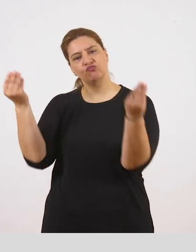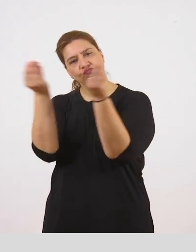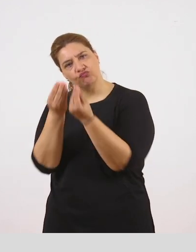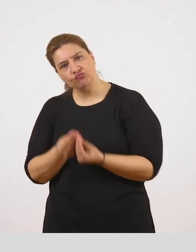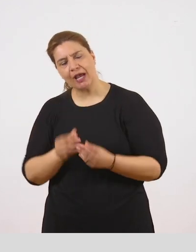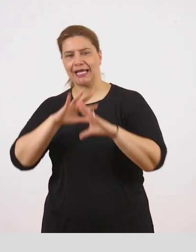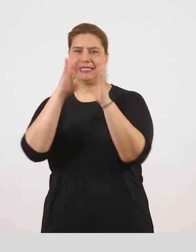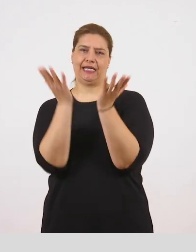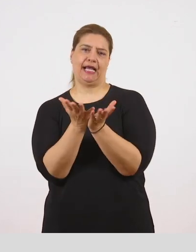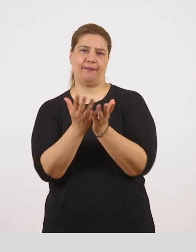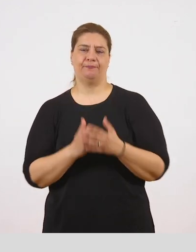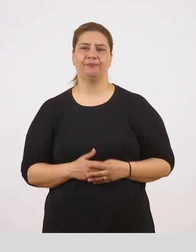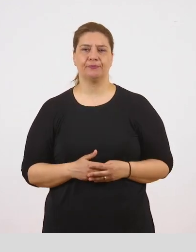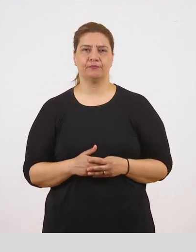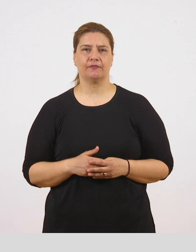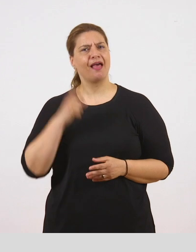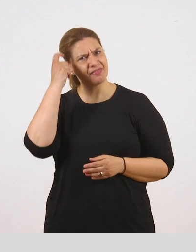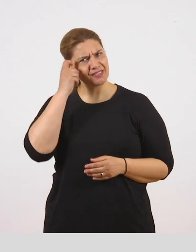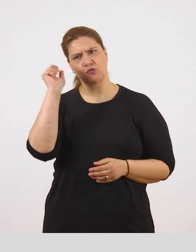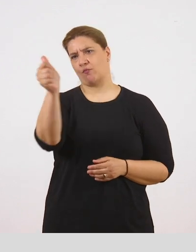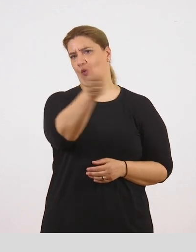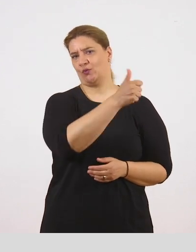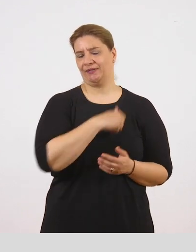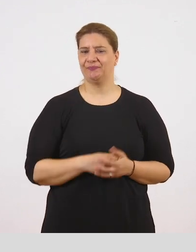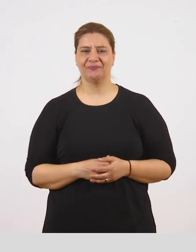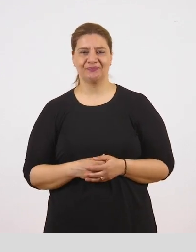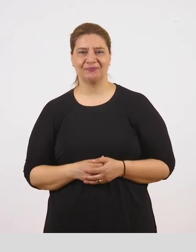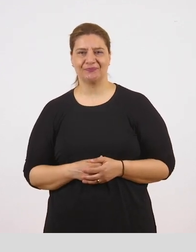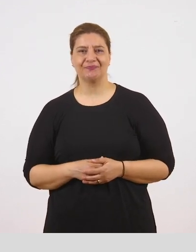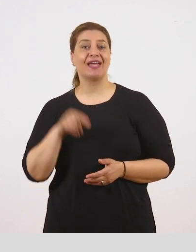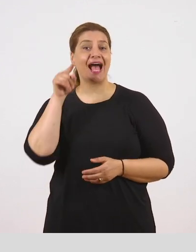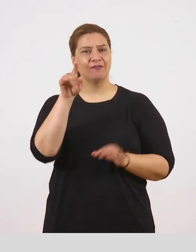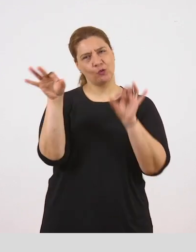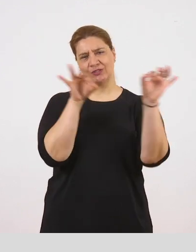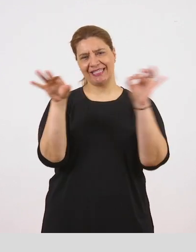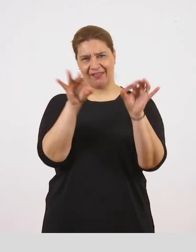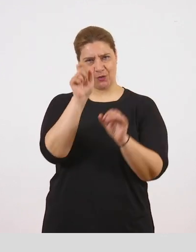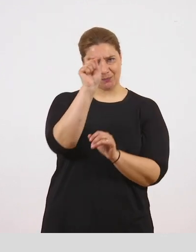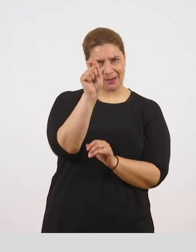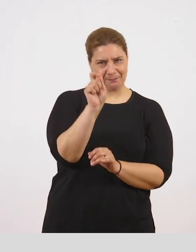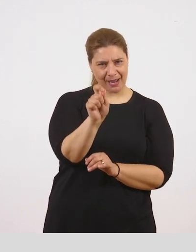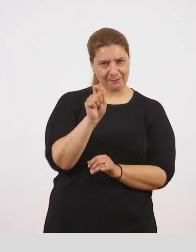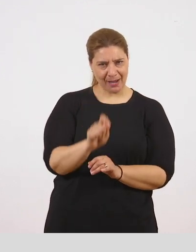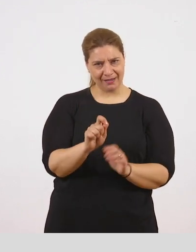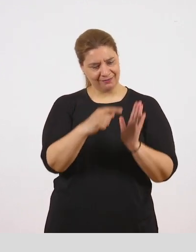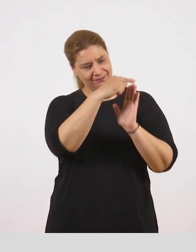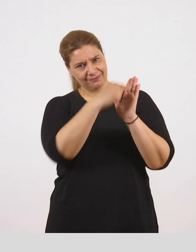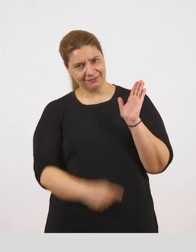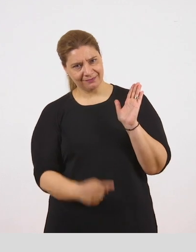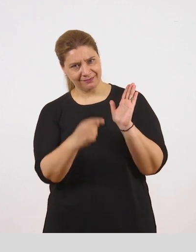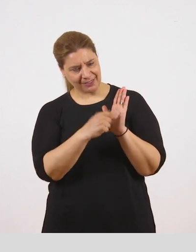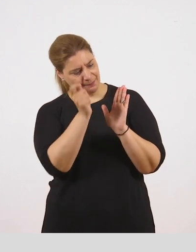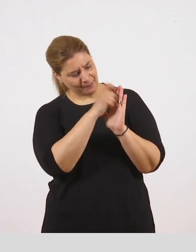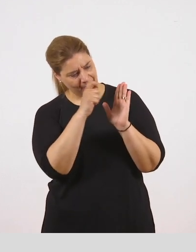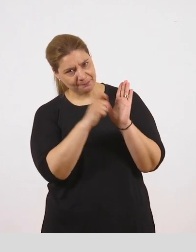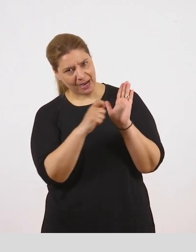με μια γενική κρίση, που θα τη σκεφτούμε μόνοι μας. Αυτό λοιπόν είναι ένα σχέδιο που θα μας βοηθήσει να γράψουμε